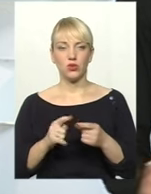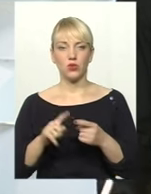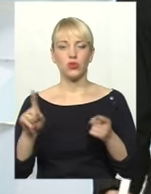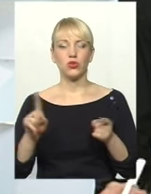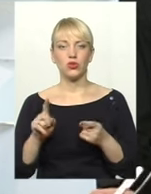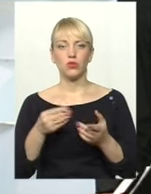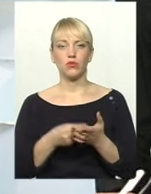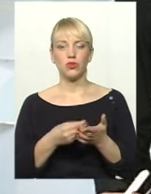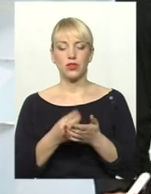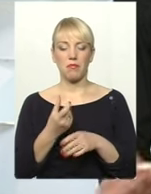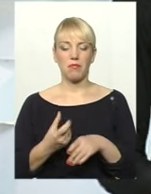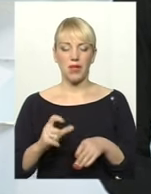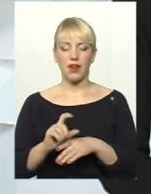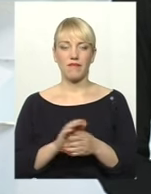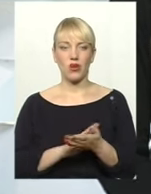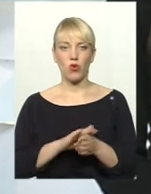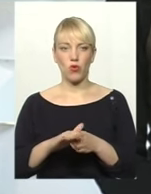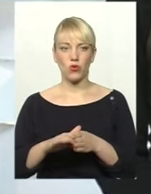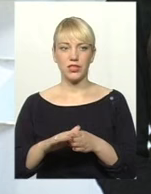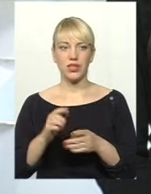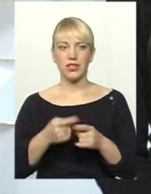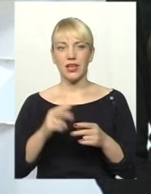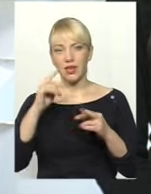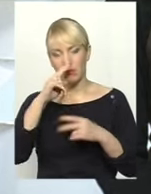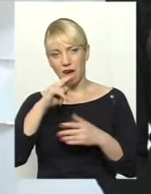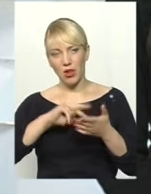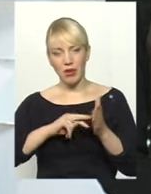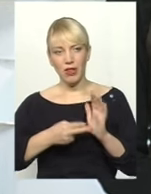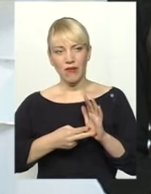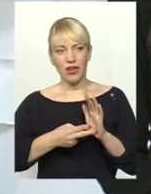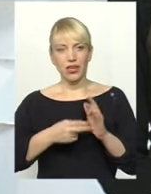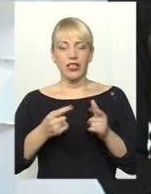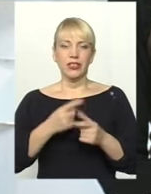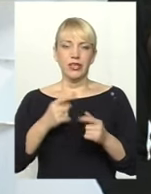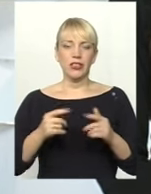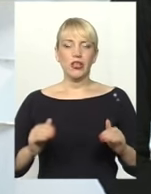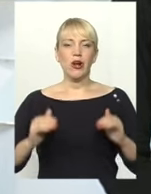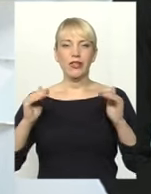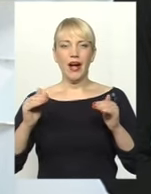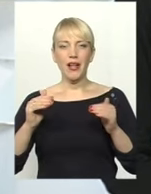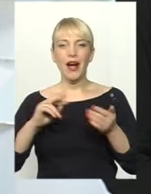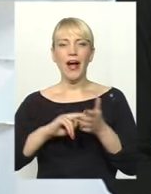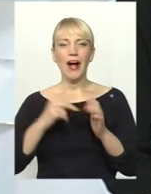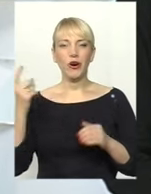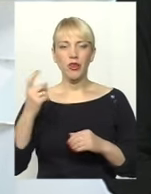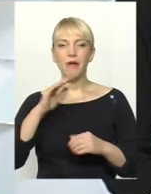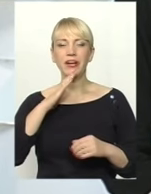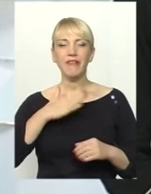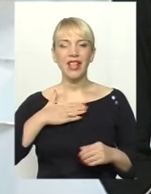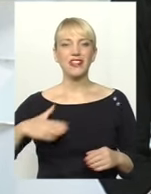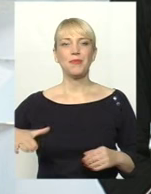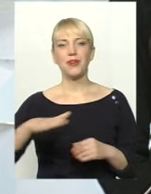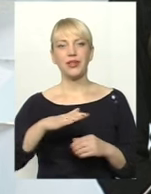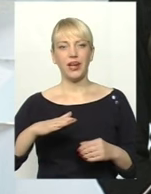перевиконується. Це неправильне планування чи ж зростання економіки в нашому краї. Про це все